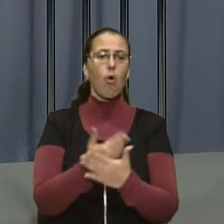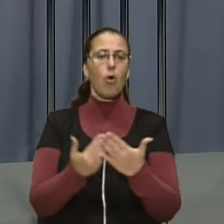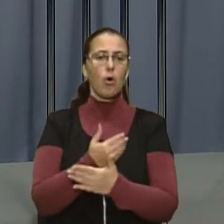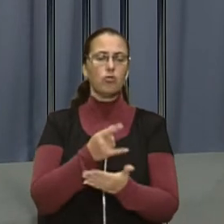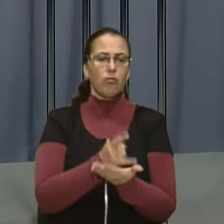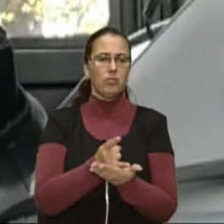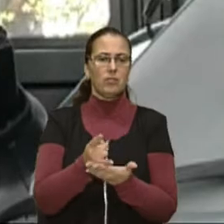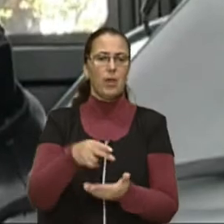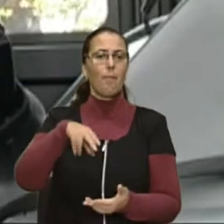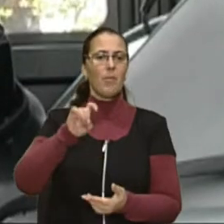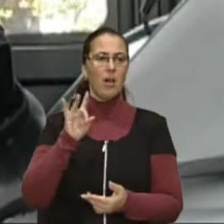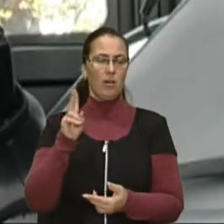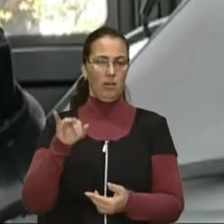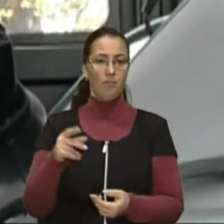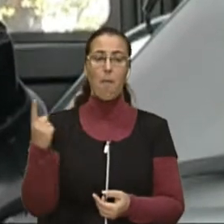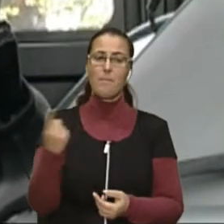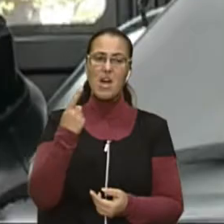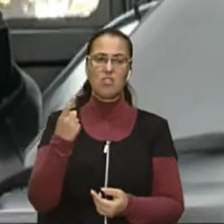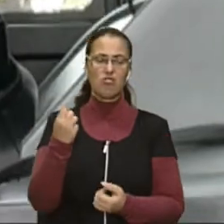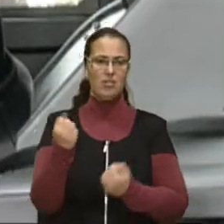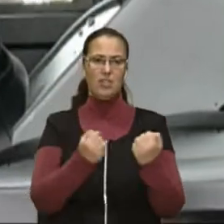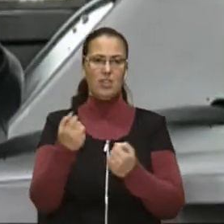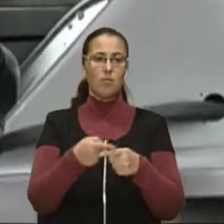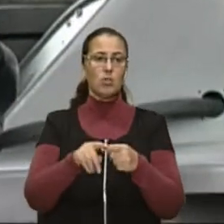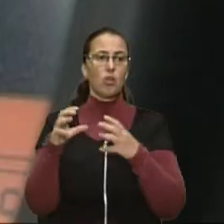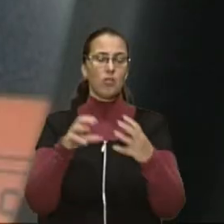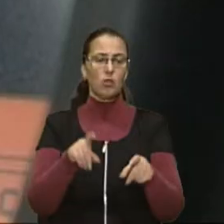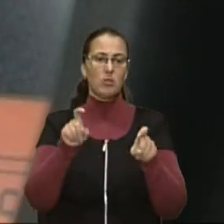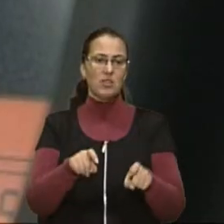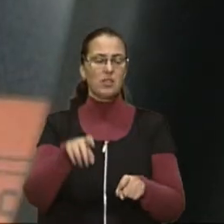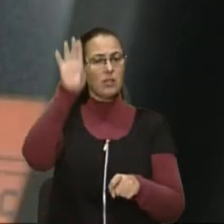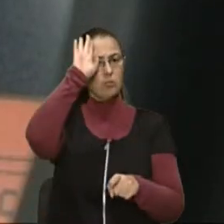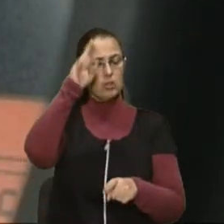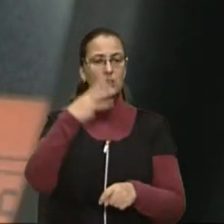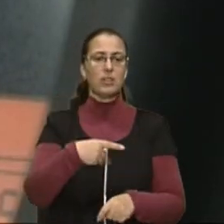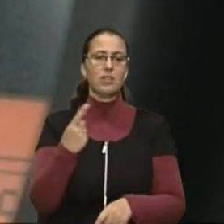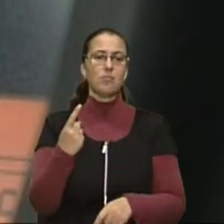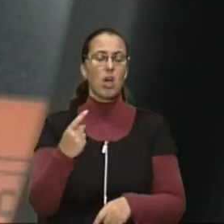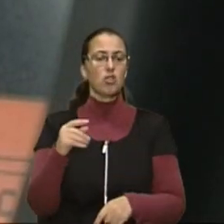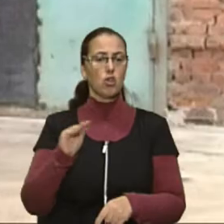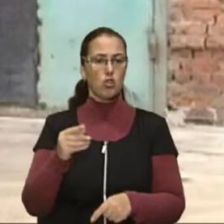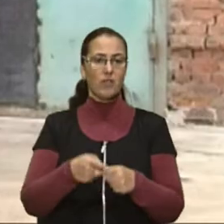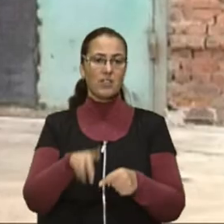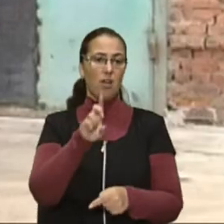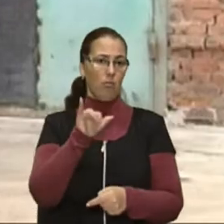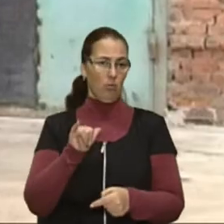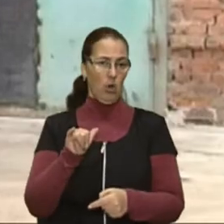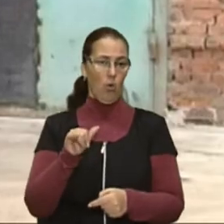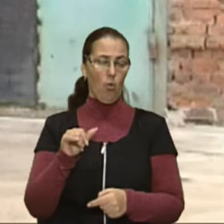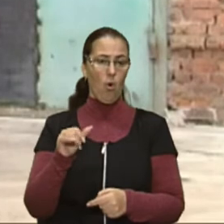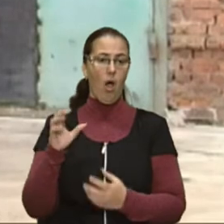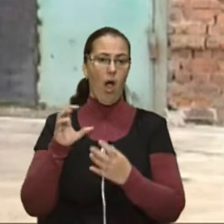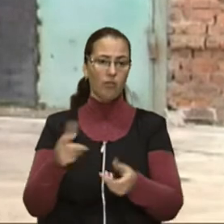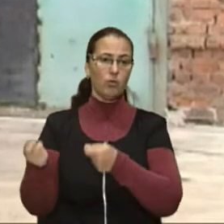продовжить. Перший закермо цього автобуса сьогодні сів Ігор Занік. 31 жовтня цей вживаний автобус доставили у Львів з